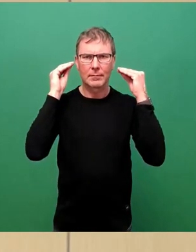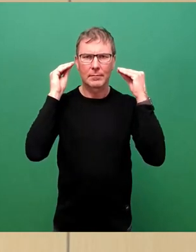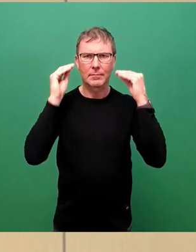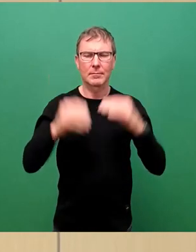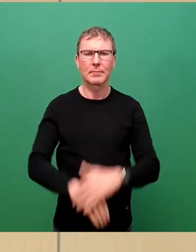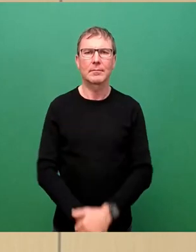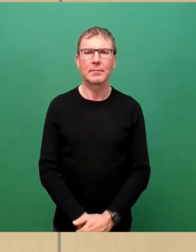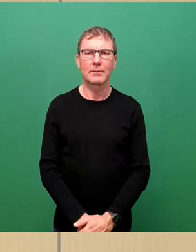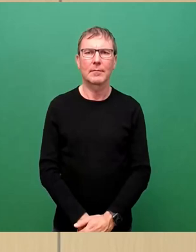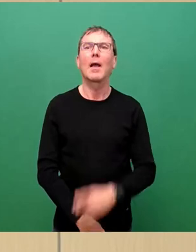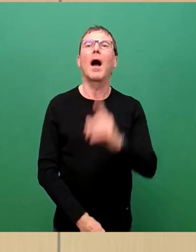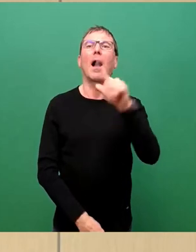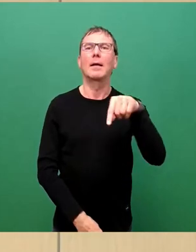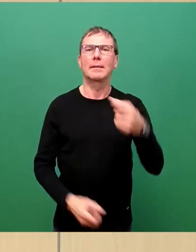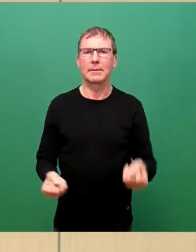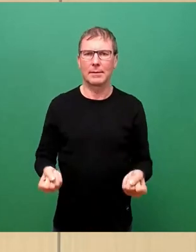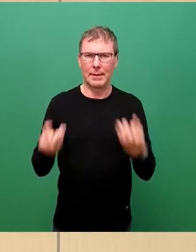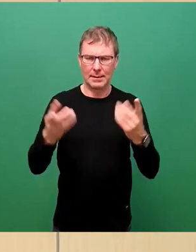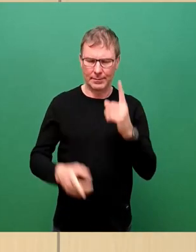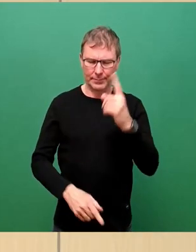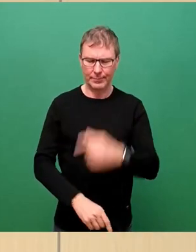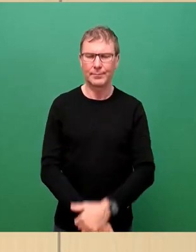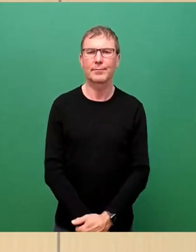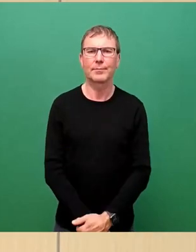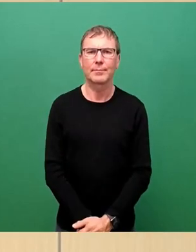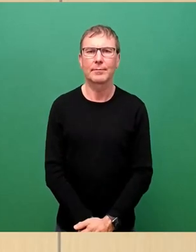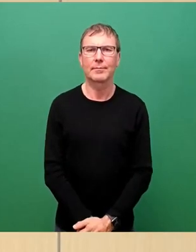Aber Sie müssen. Und jetzt bis 22 Uhr.